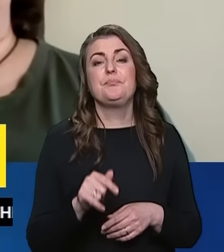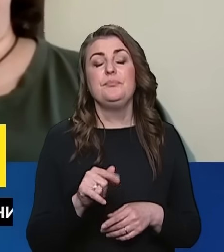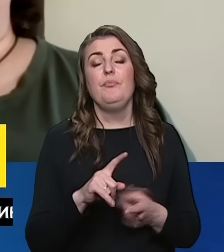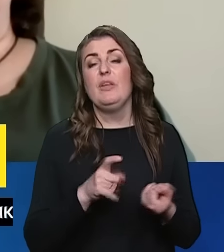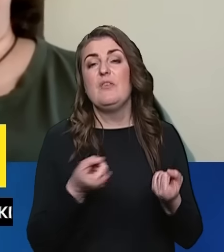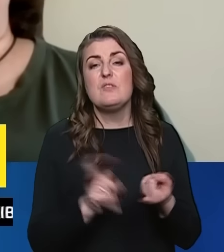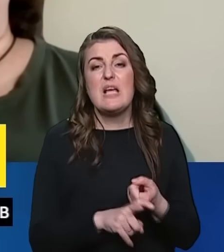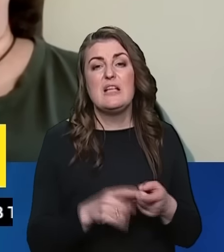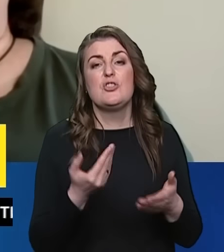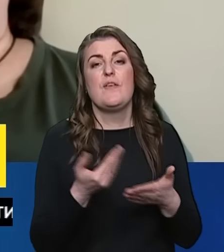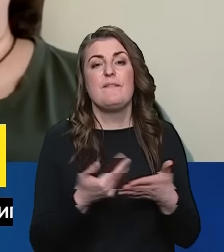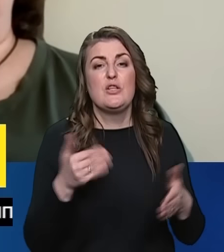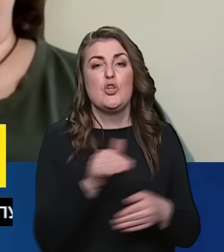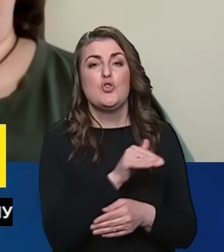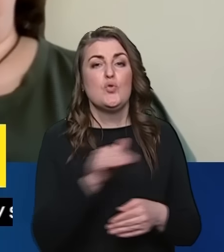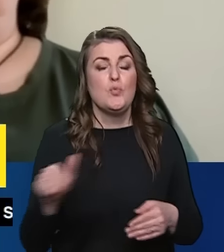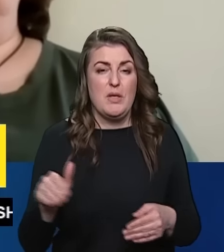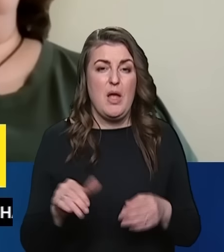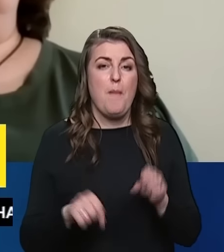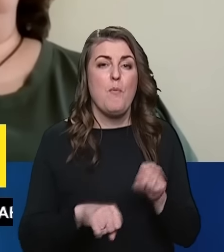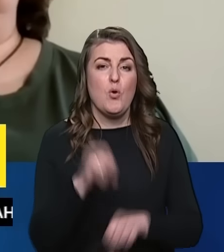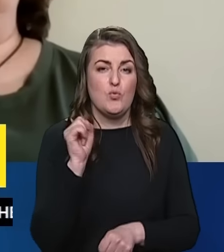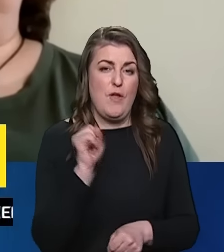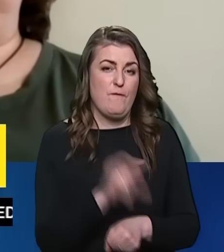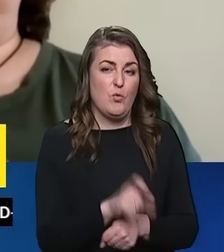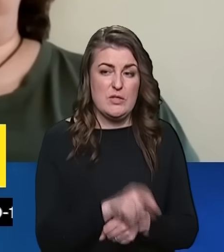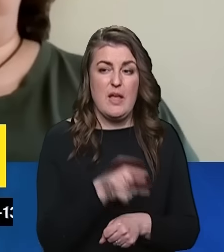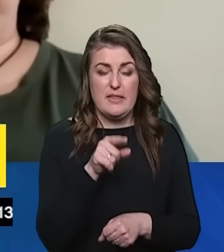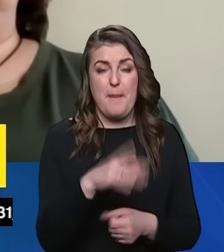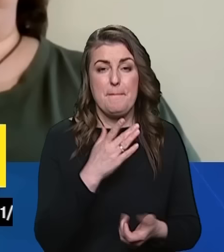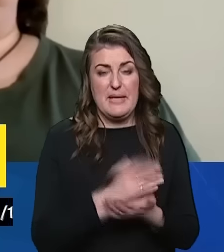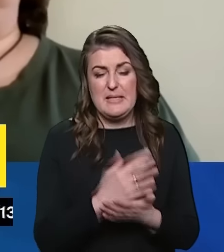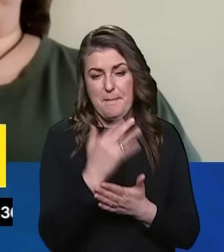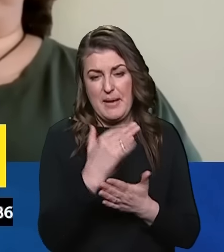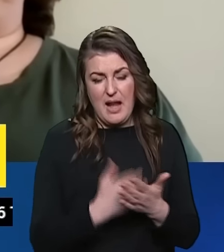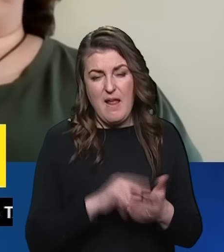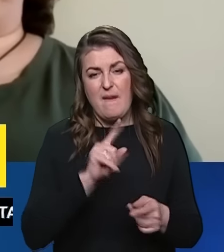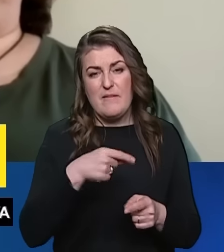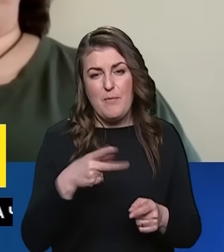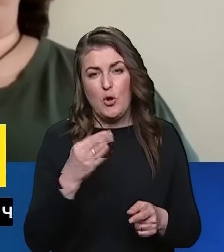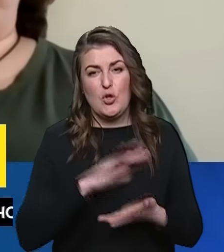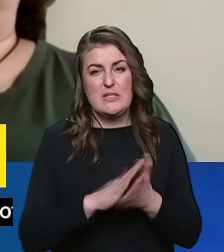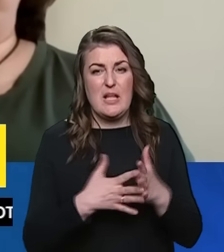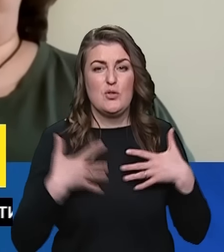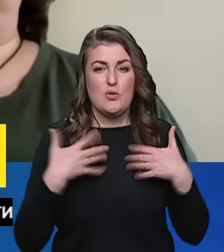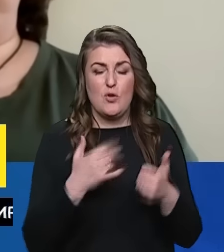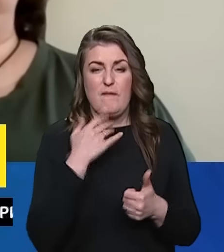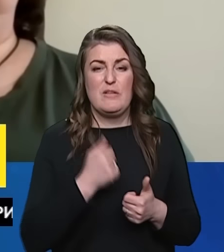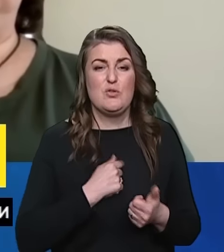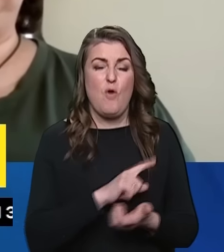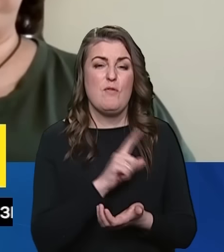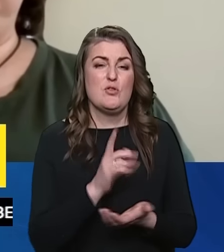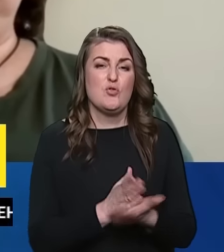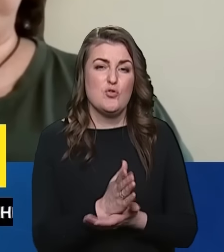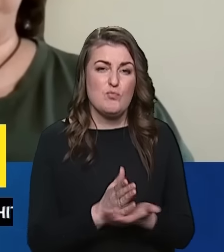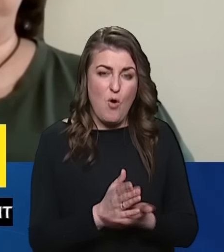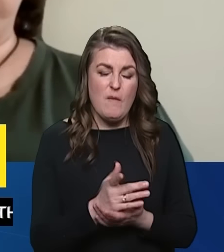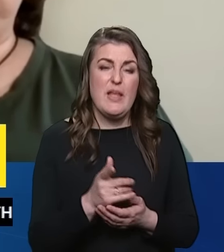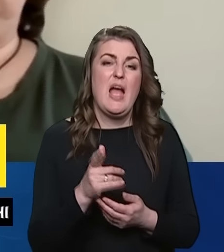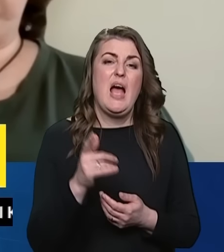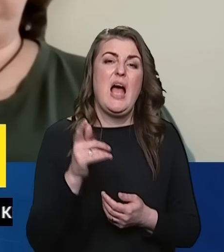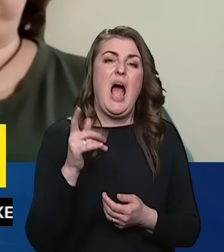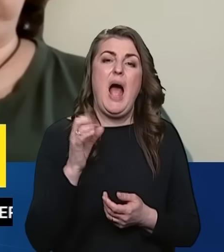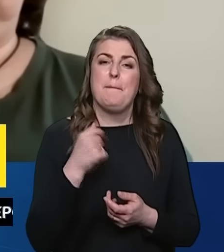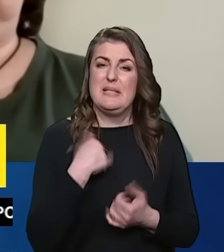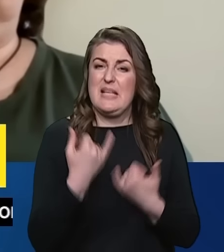в залежності від ступеню порушення функцій. Ну, також там є переглянути вимоги до стану здоров'я військовослужбовців десантно-штурмових,